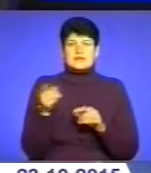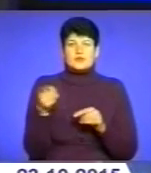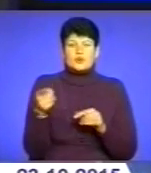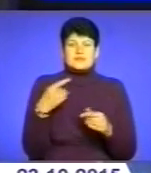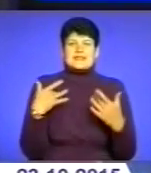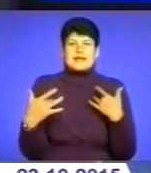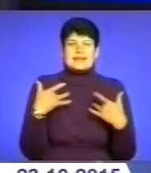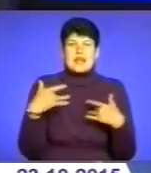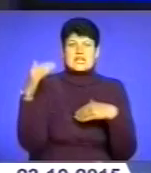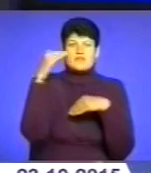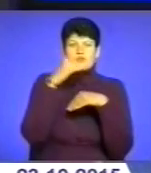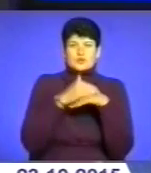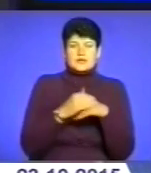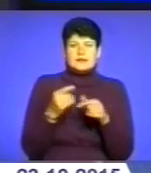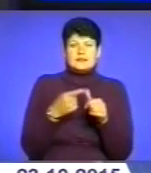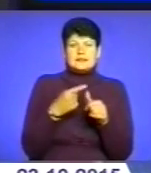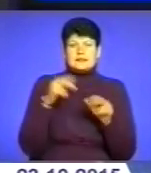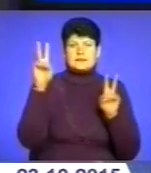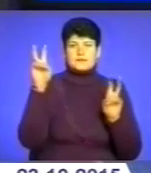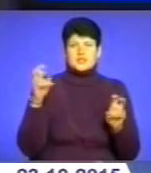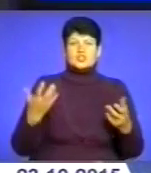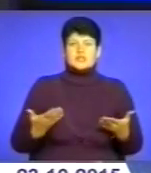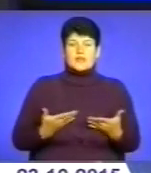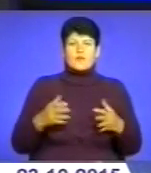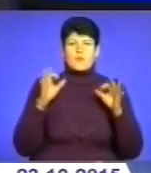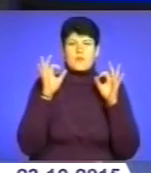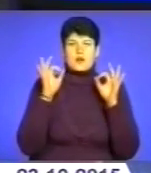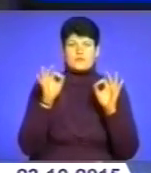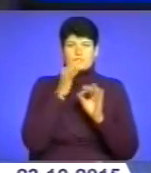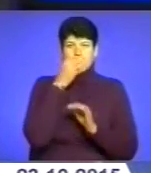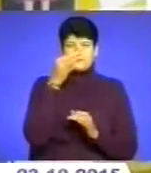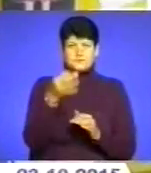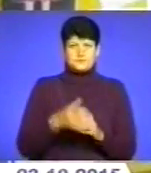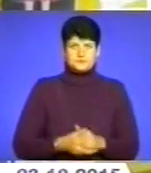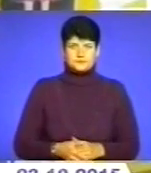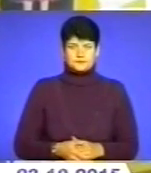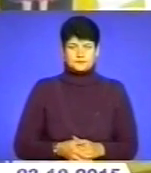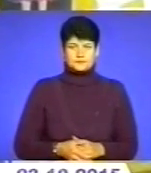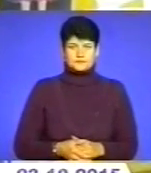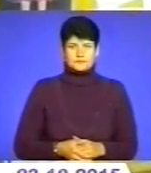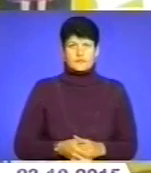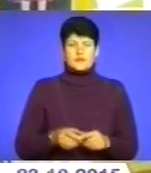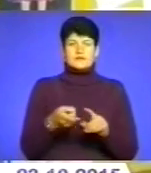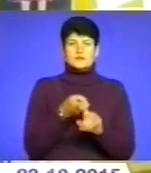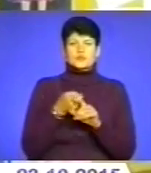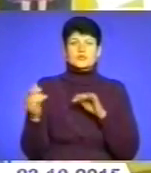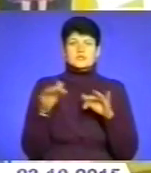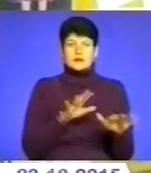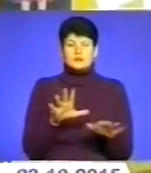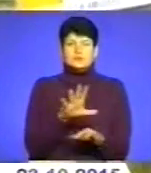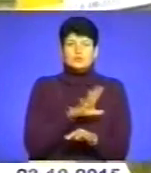театральних вечорів під назвою «Життєво-правдово-зносити», розповідає Оксана Павлишин. У рамках заходу відбулася